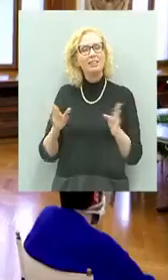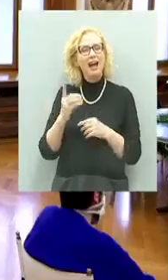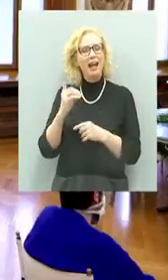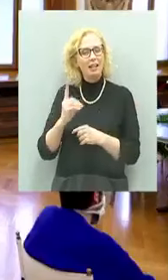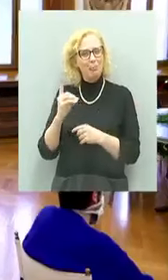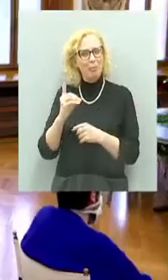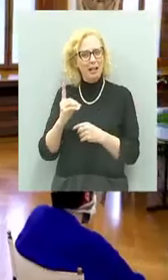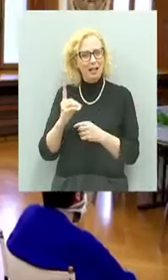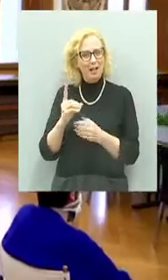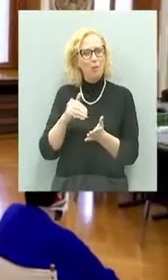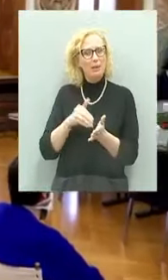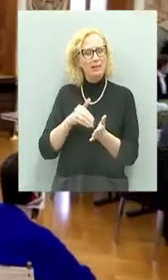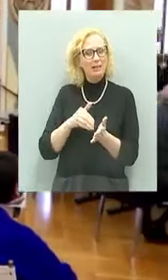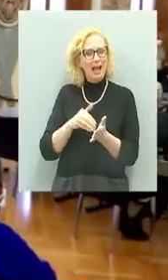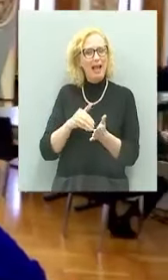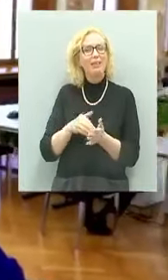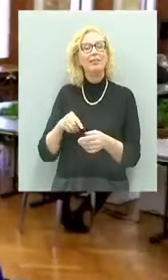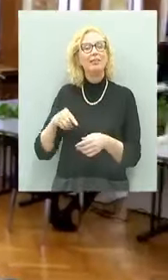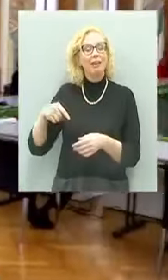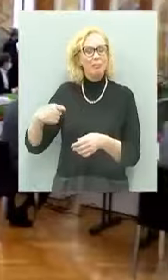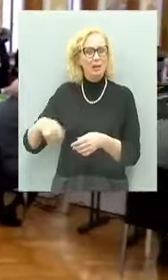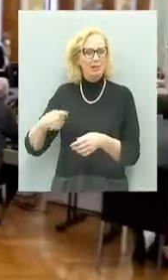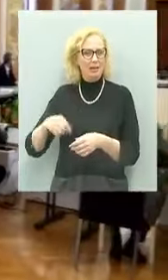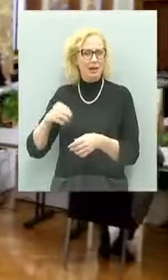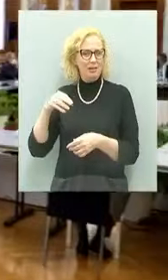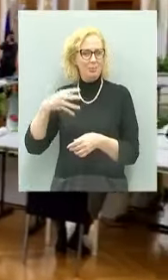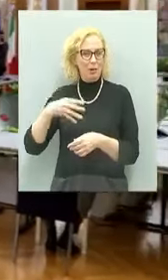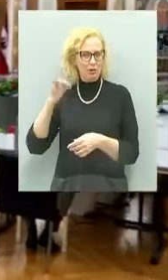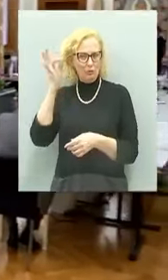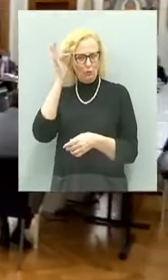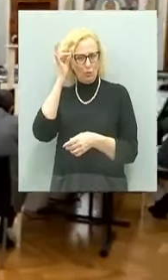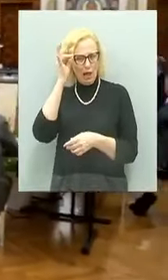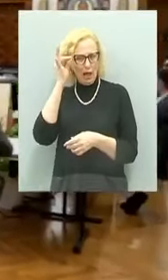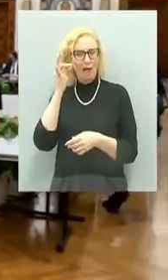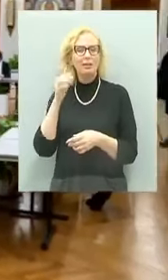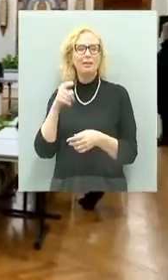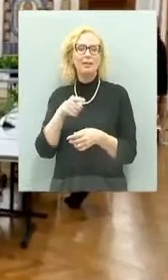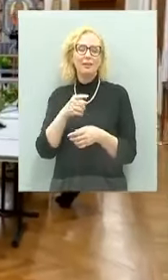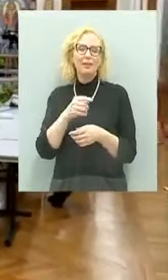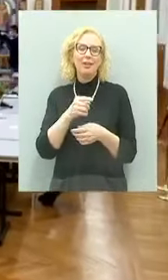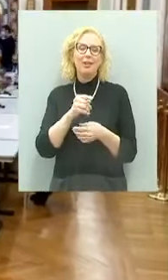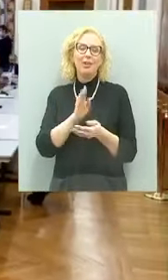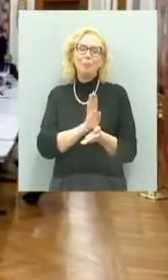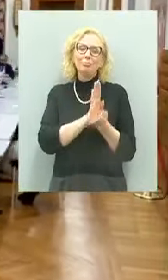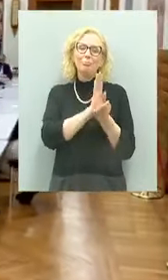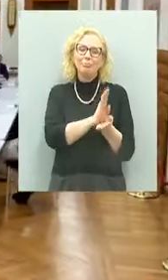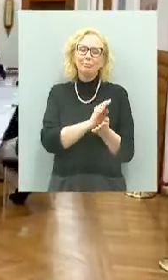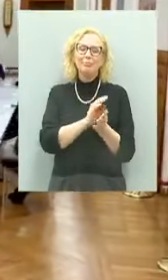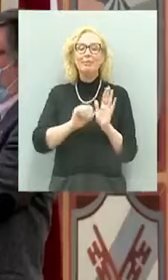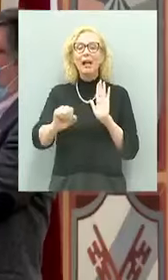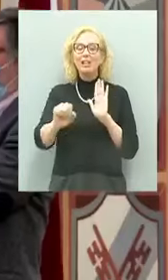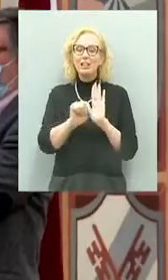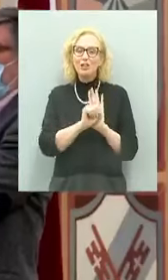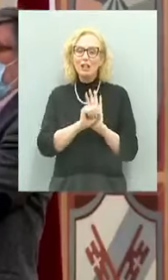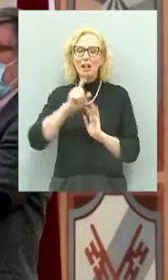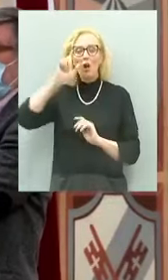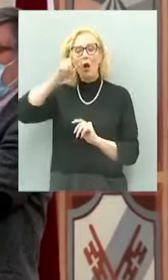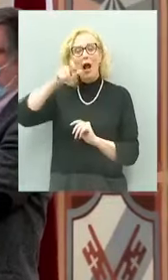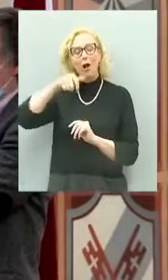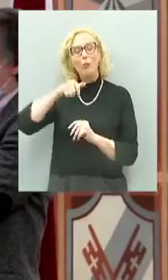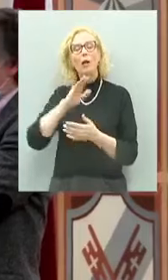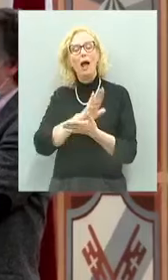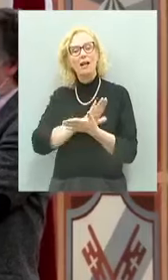Pero, il Presidente della Provincia Autonoma di Trento, Maurizio Fugatti, ha consegnato il sigillo dell'Aquila di San